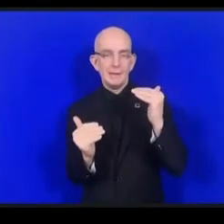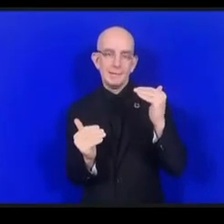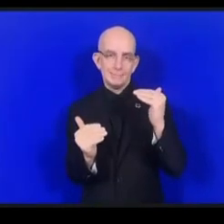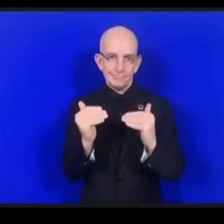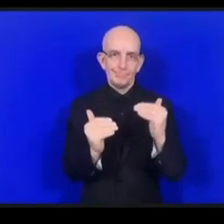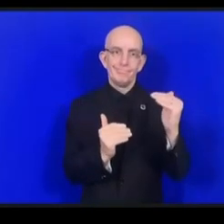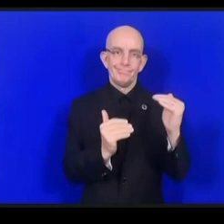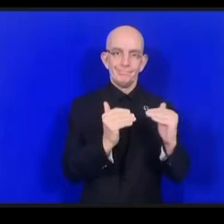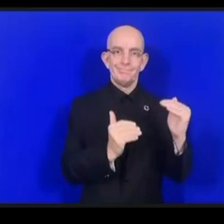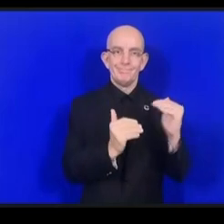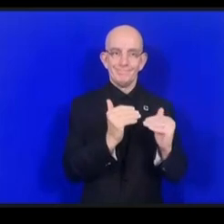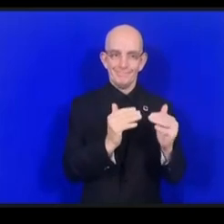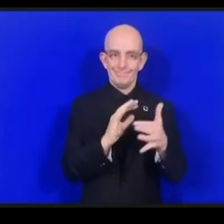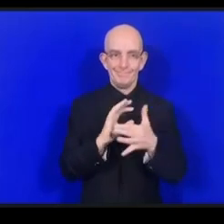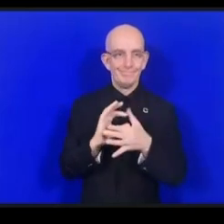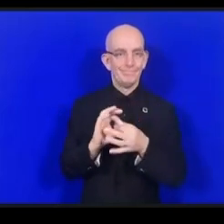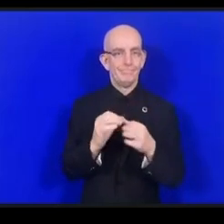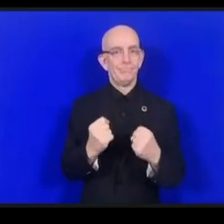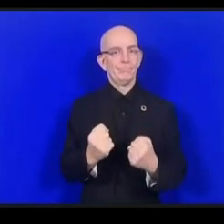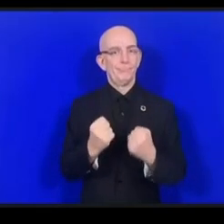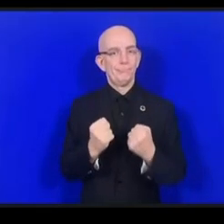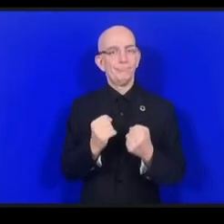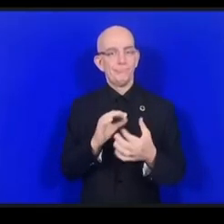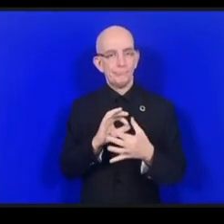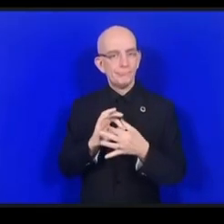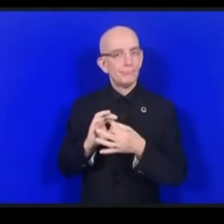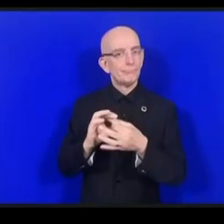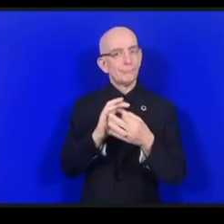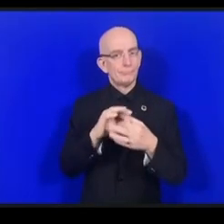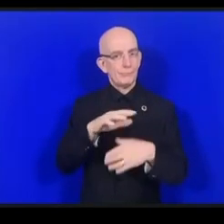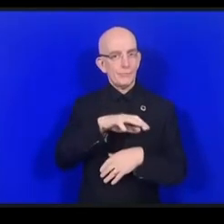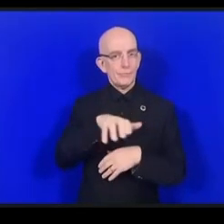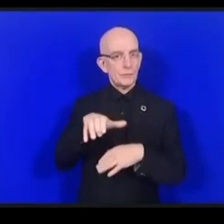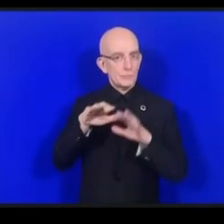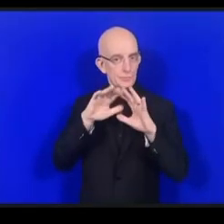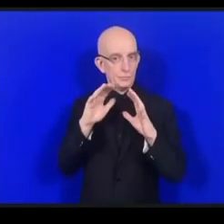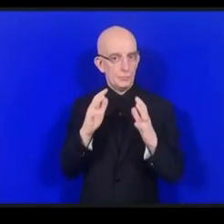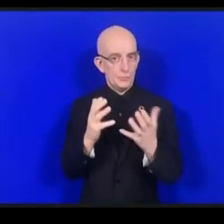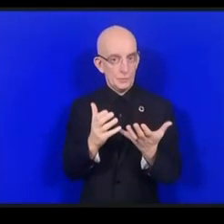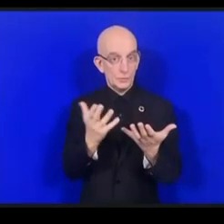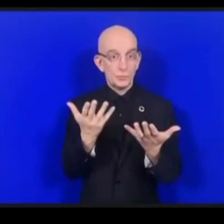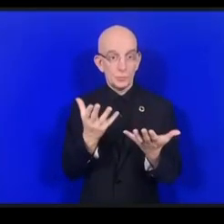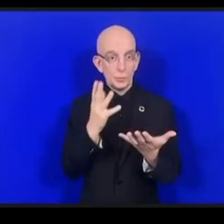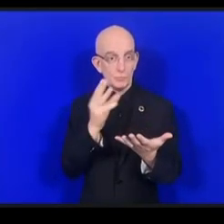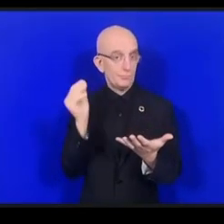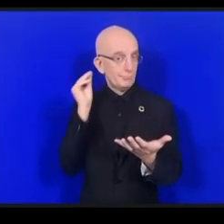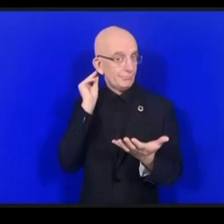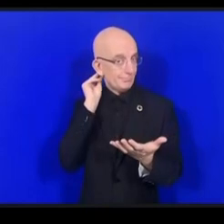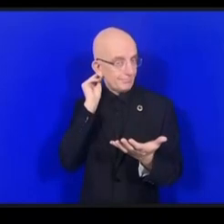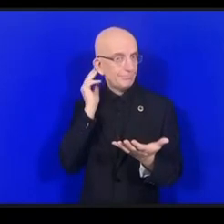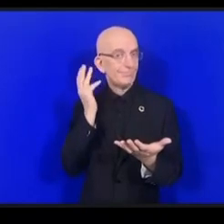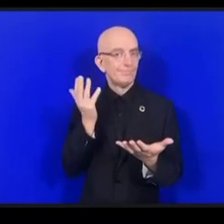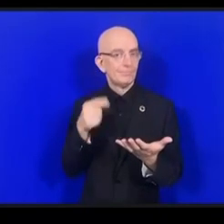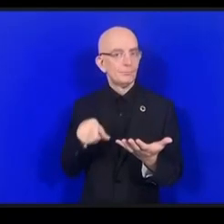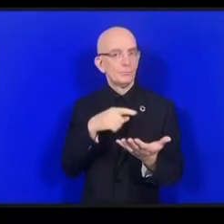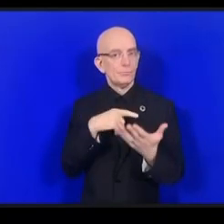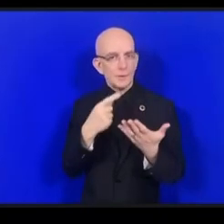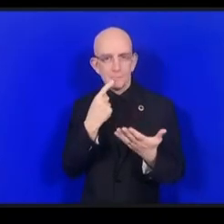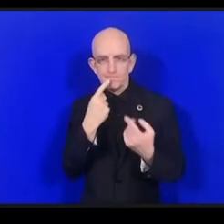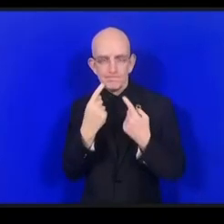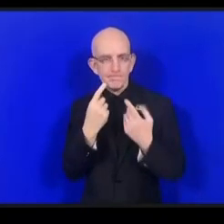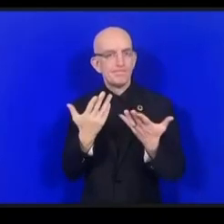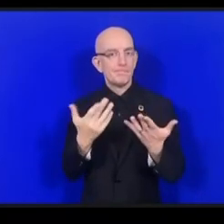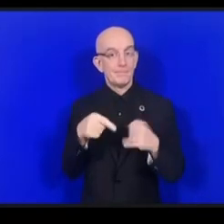بين الدول في العالم والهدف من كل هذا وذاك هو أن نحرر